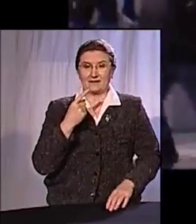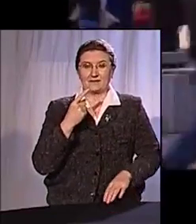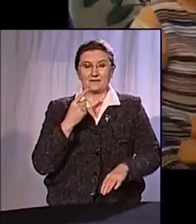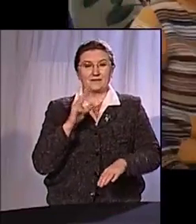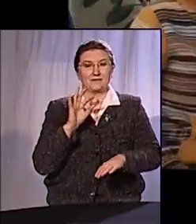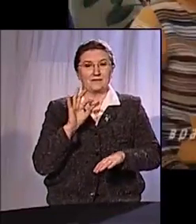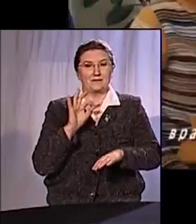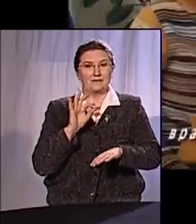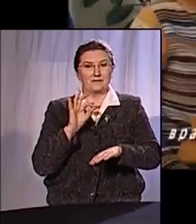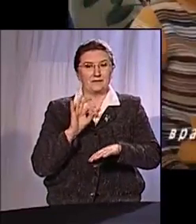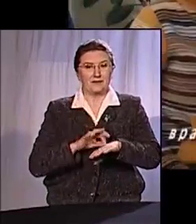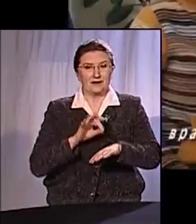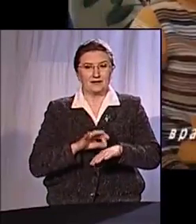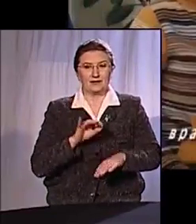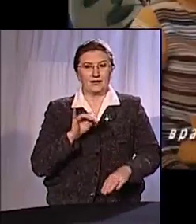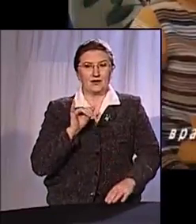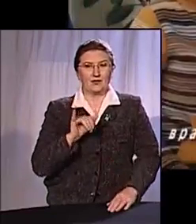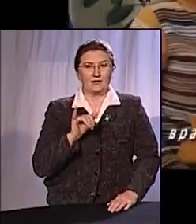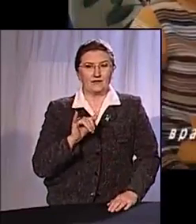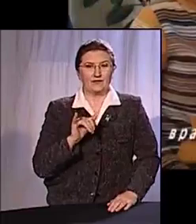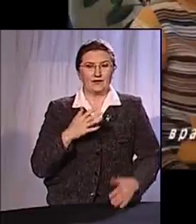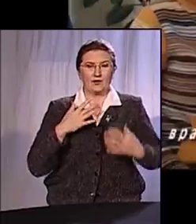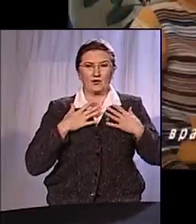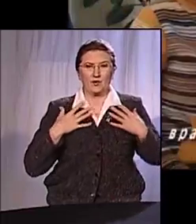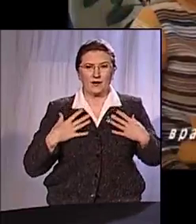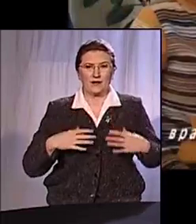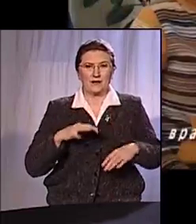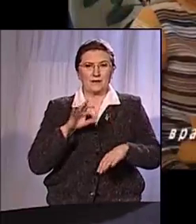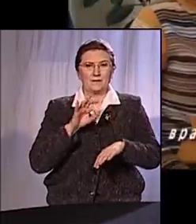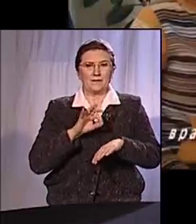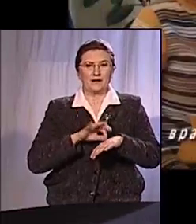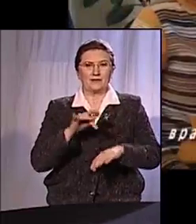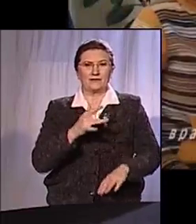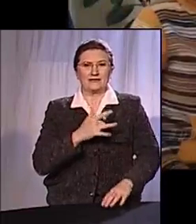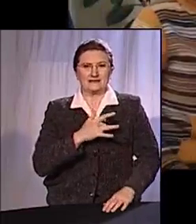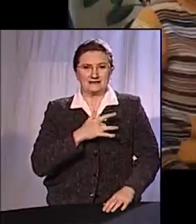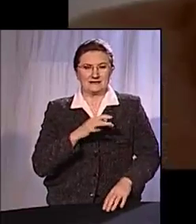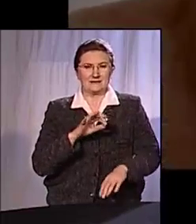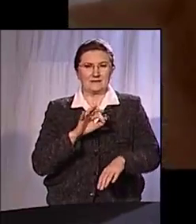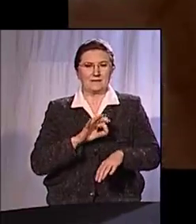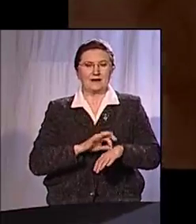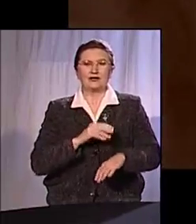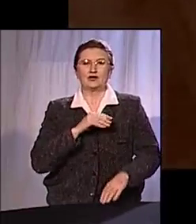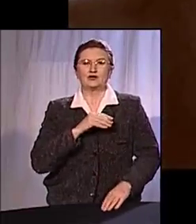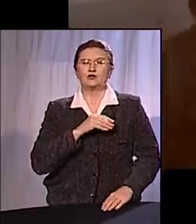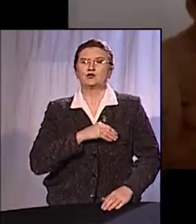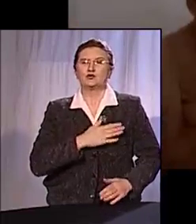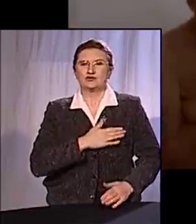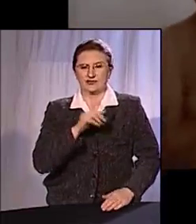скорее, не какой-то орган, но болит у него сердце, болит у него душа. И человек